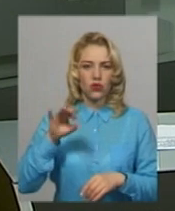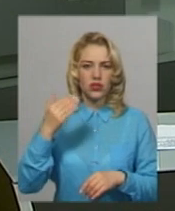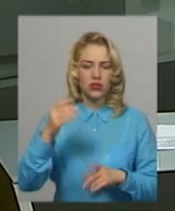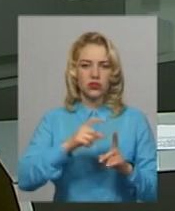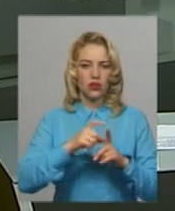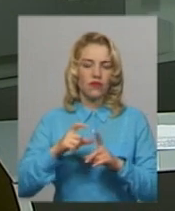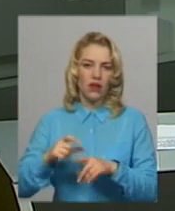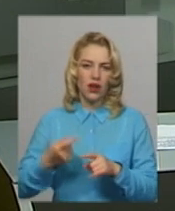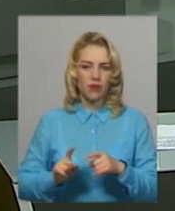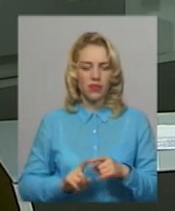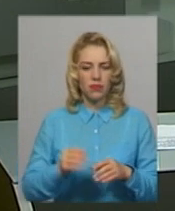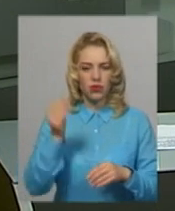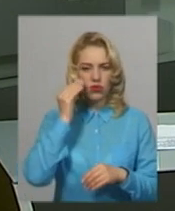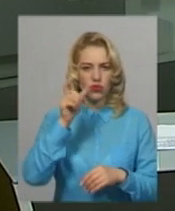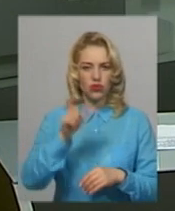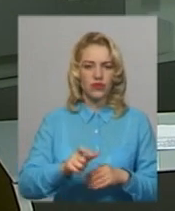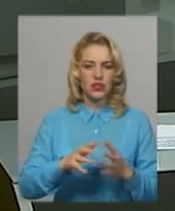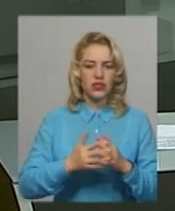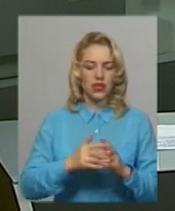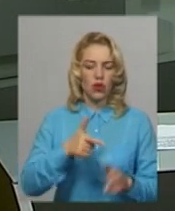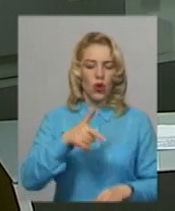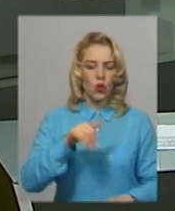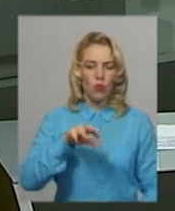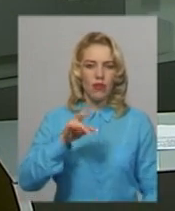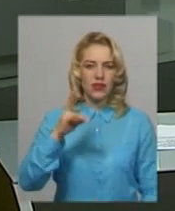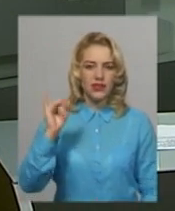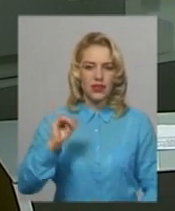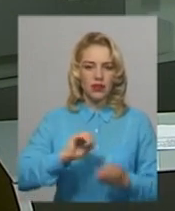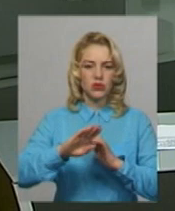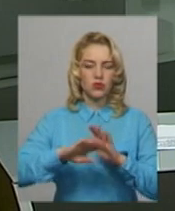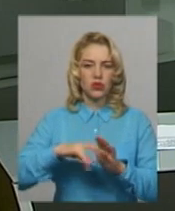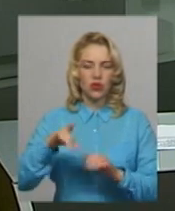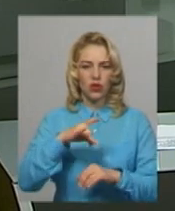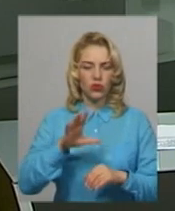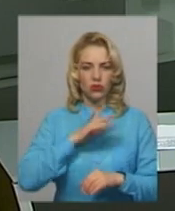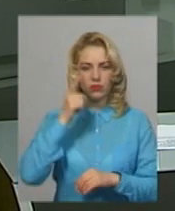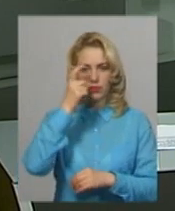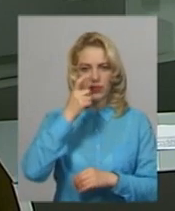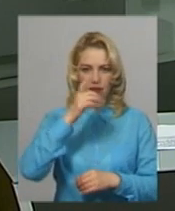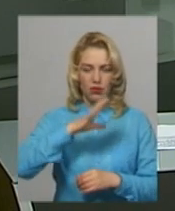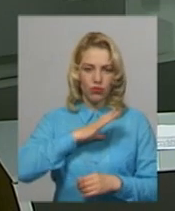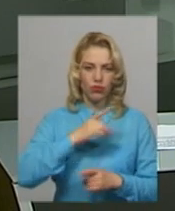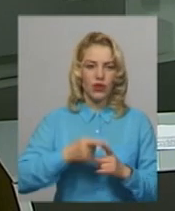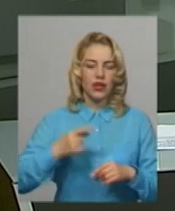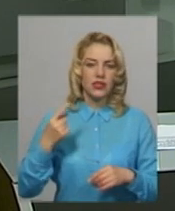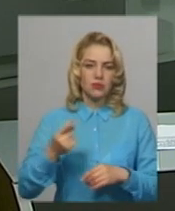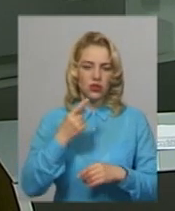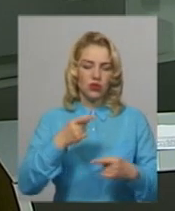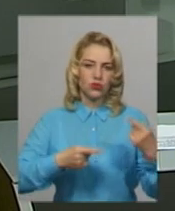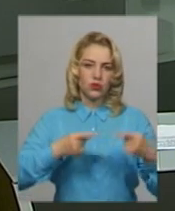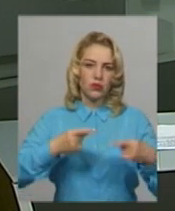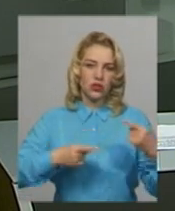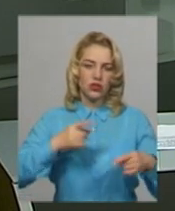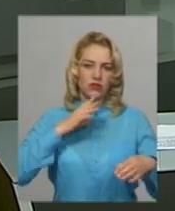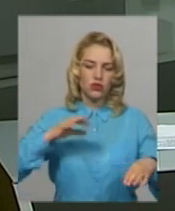її словами, підозрюваний чоловік, житель села Гуменці, Кам'янець-Подільського району, перебуваючи у нетверезому стані, він спершу сперечався з